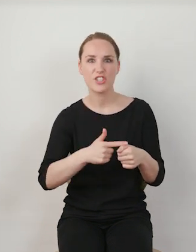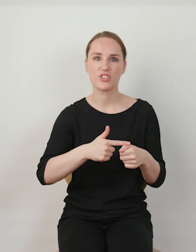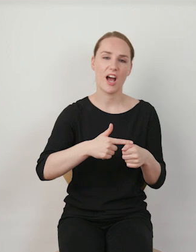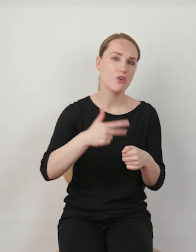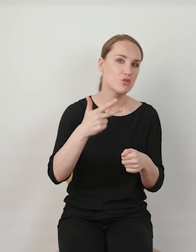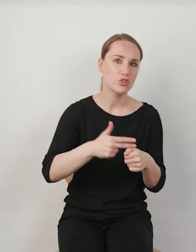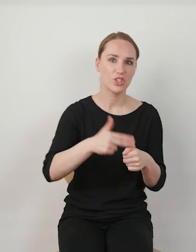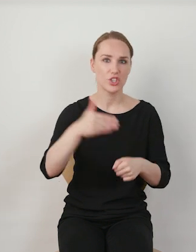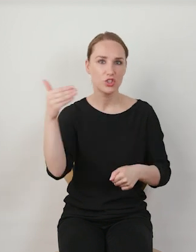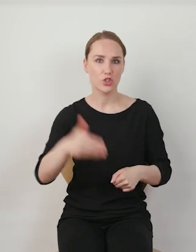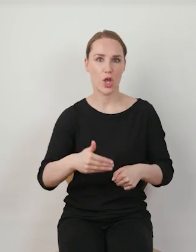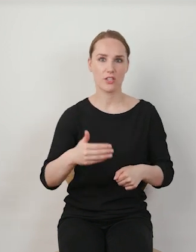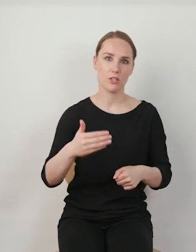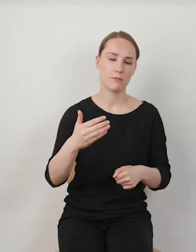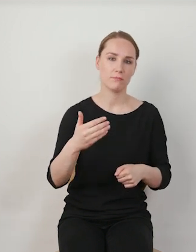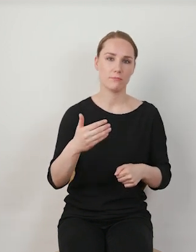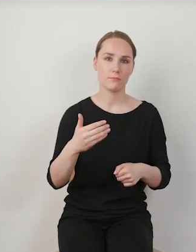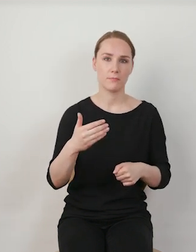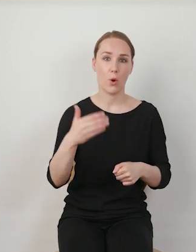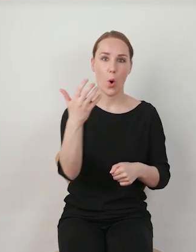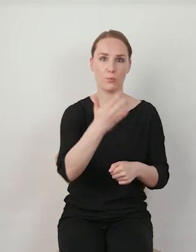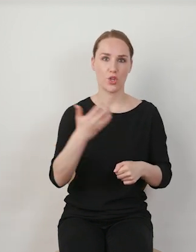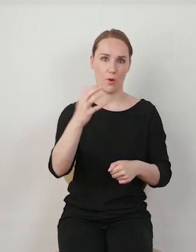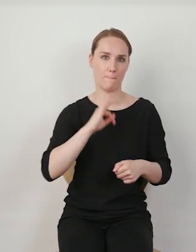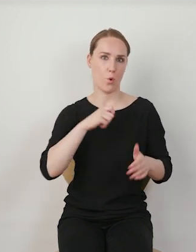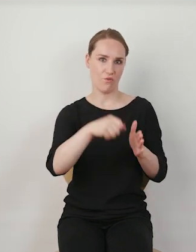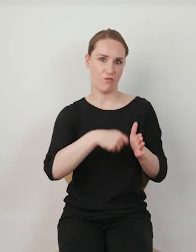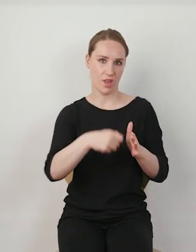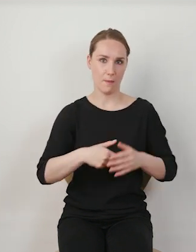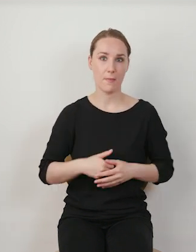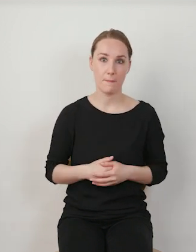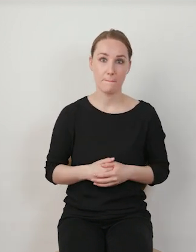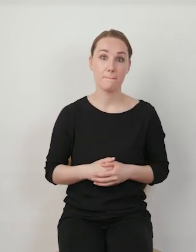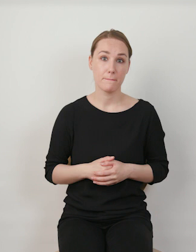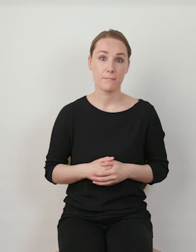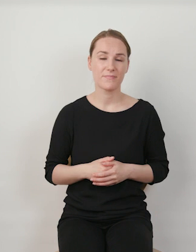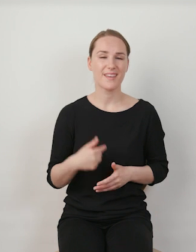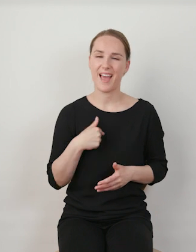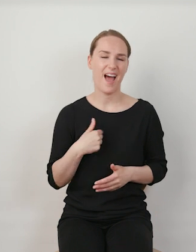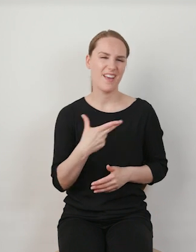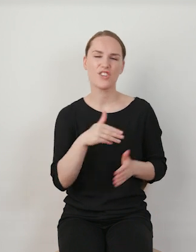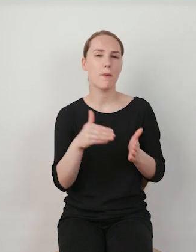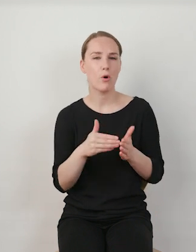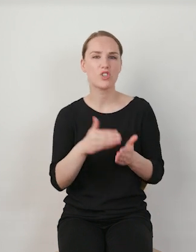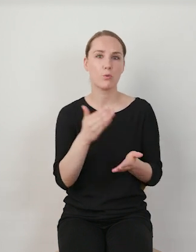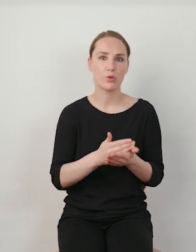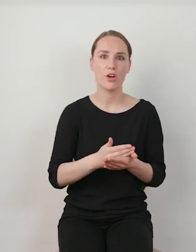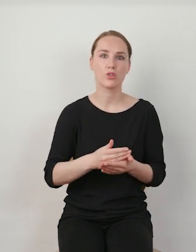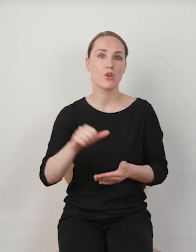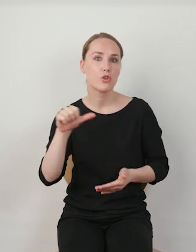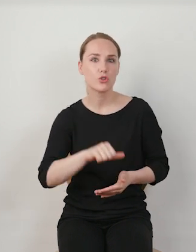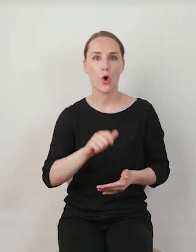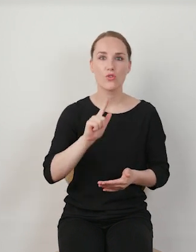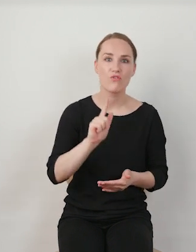tysięcy odsłon przygotowanego przeze mnie filmiku. Nie muszę już mieć tysiąca, dwóch tysięcy